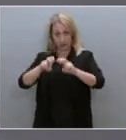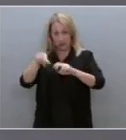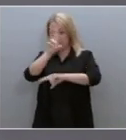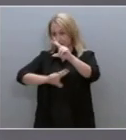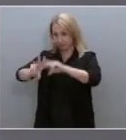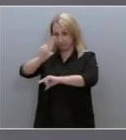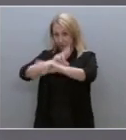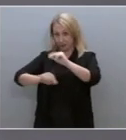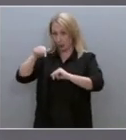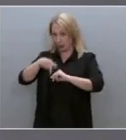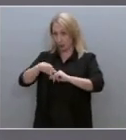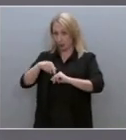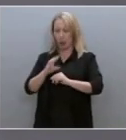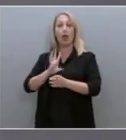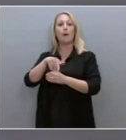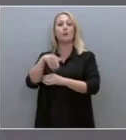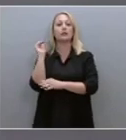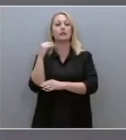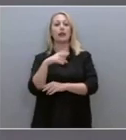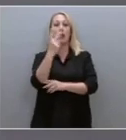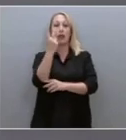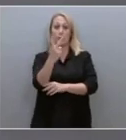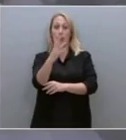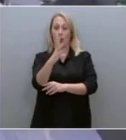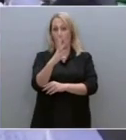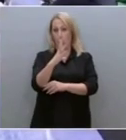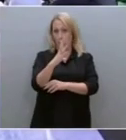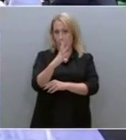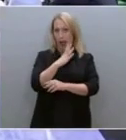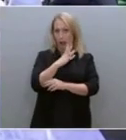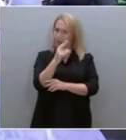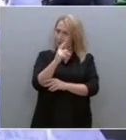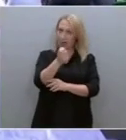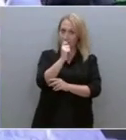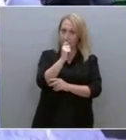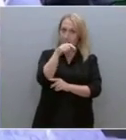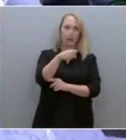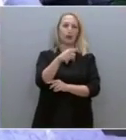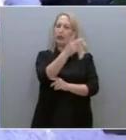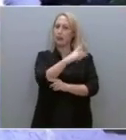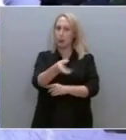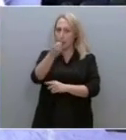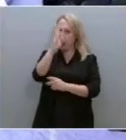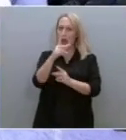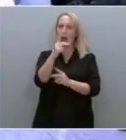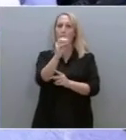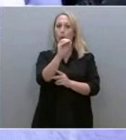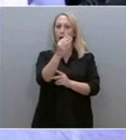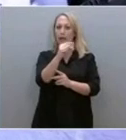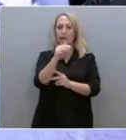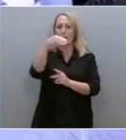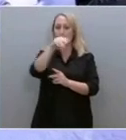Δεν έχουν κληθεί σε αυτήν δύο επίσης συνάδελφοί μας που παρακολουθούν το κύριος Κουκάκης, ο κύριος